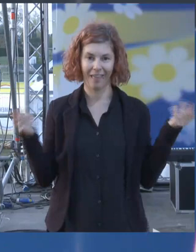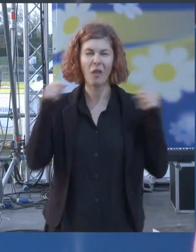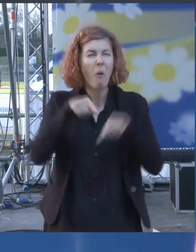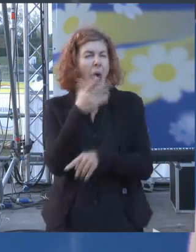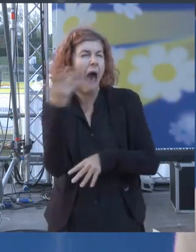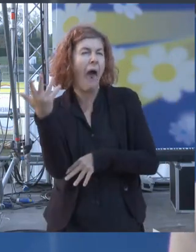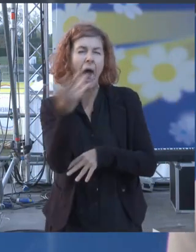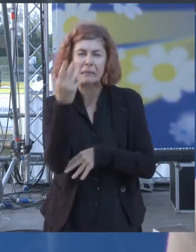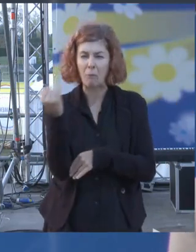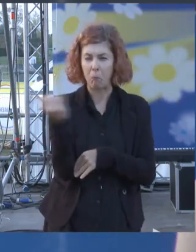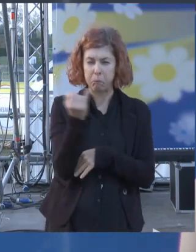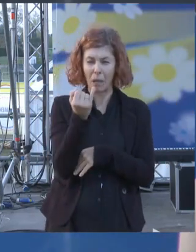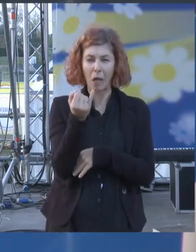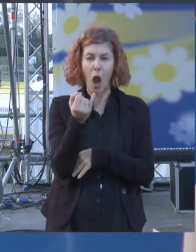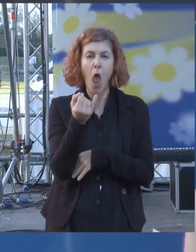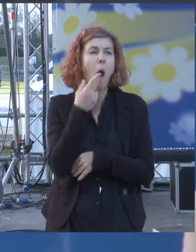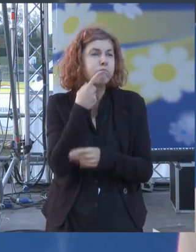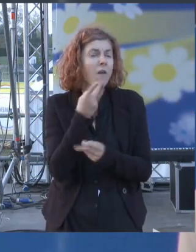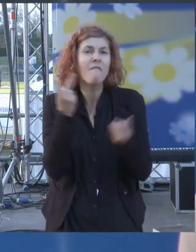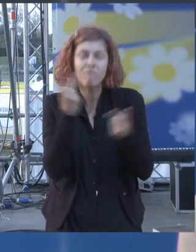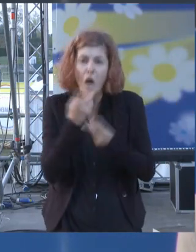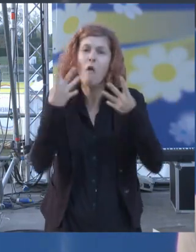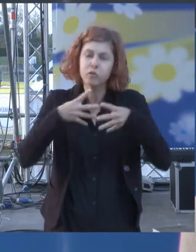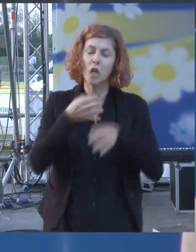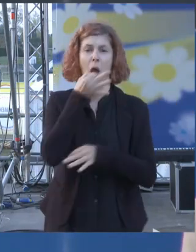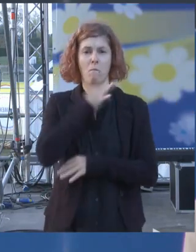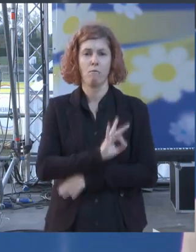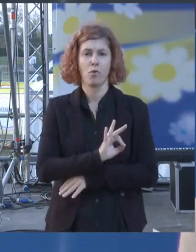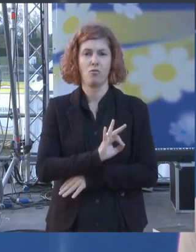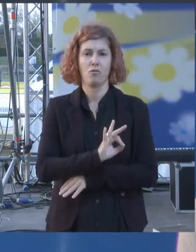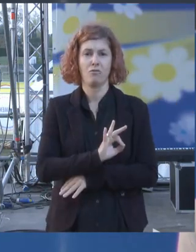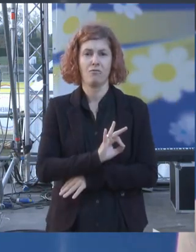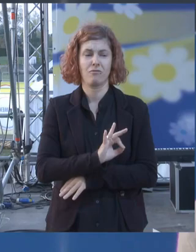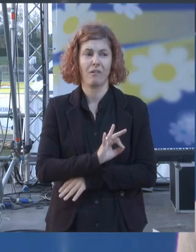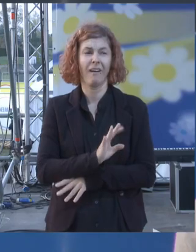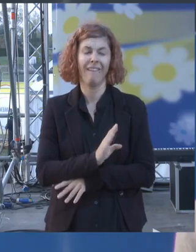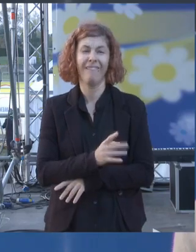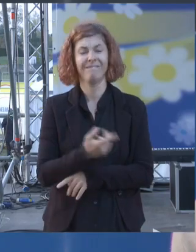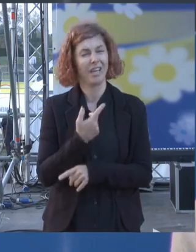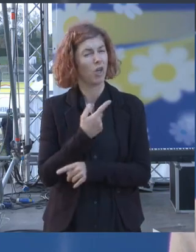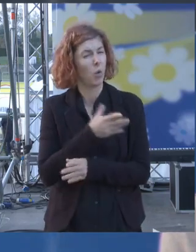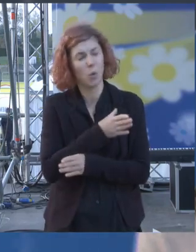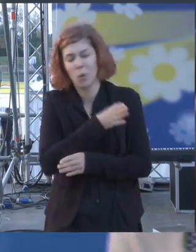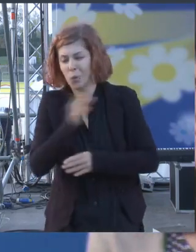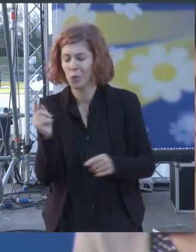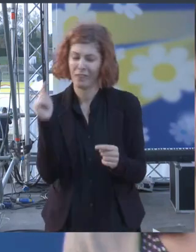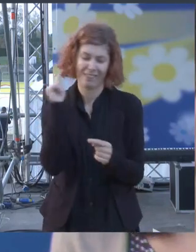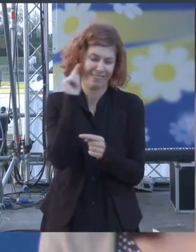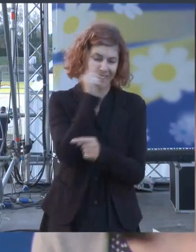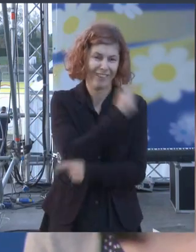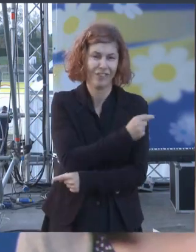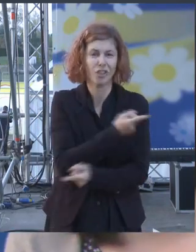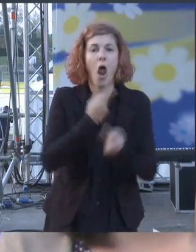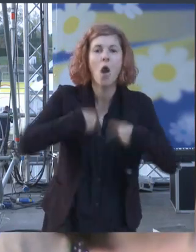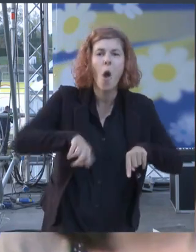la verità questo ve lo devo dire anche se è tutto molto difficile ogni volta che riusciamo a